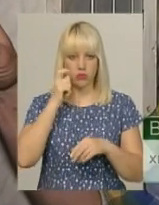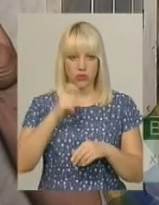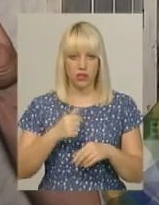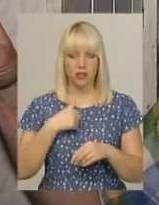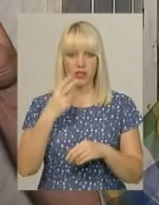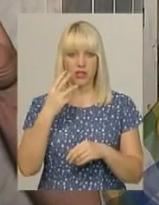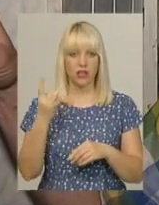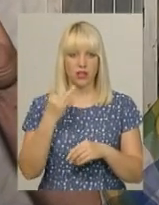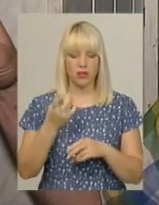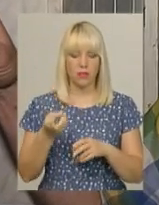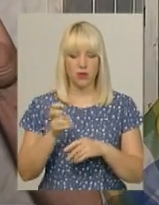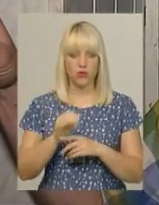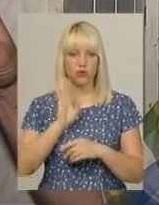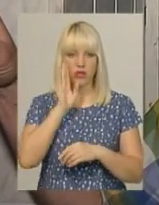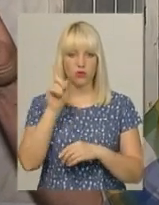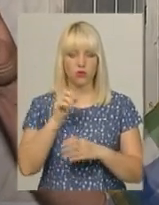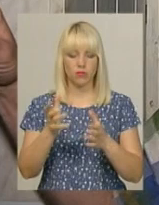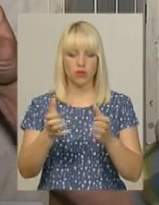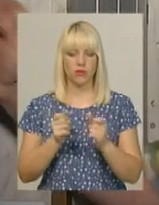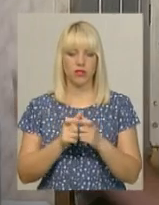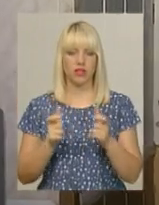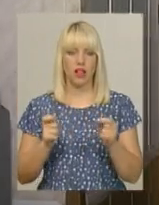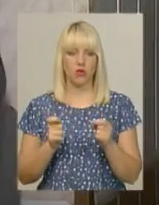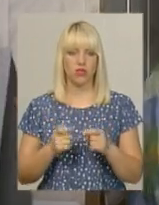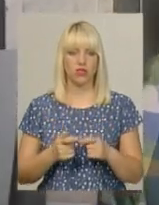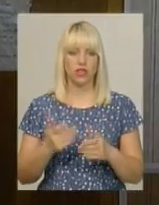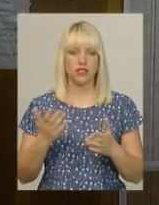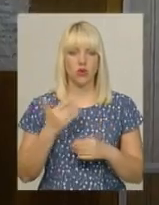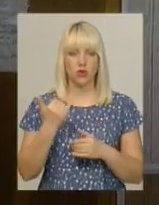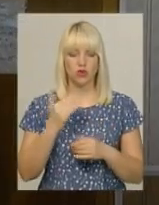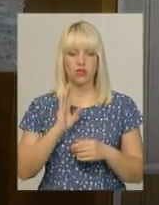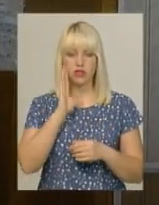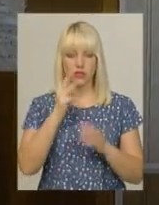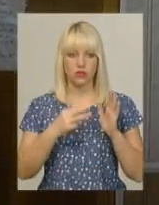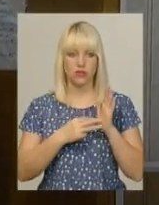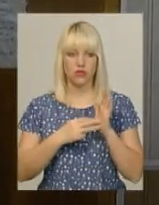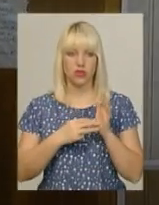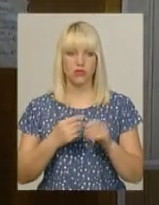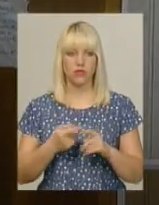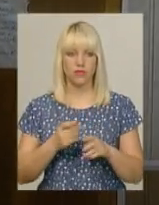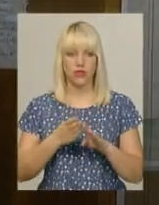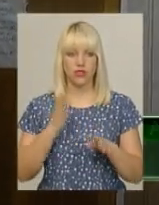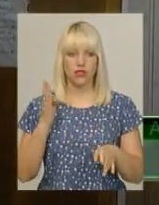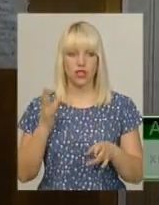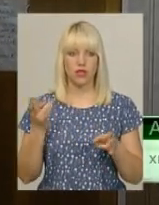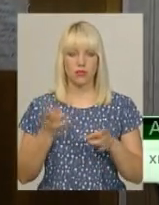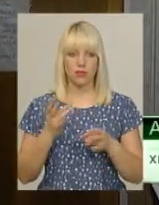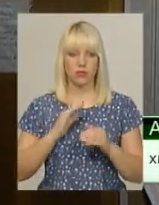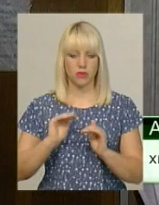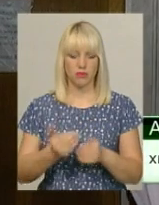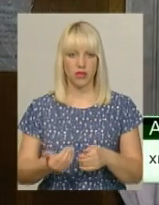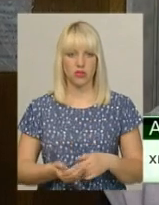отримати талончик. З якої години ранку сьогодні? З 8-ї. Черги ми могли б бути менші.